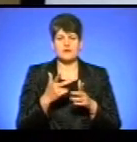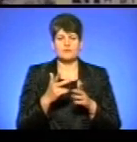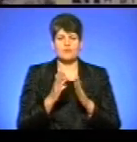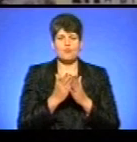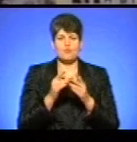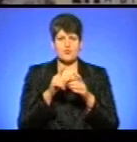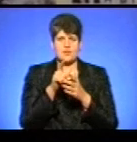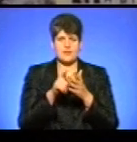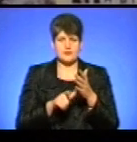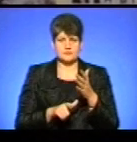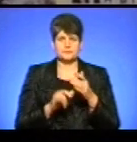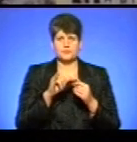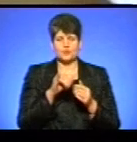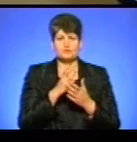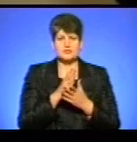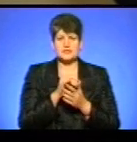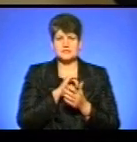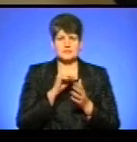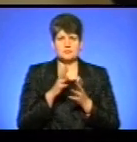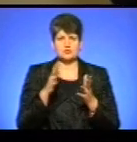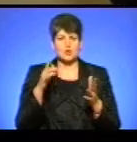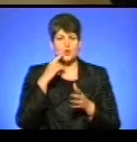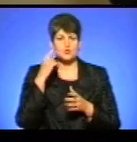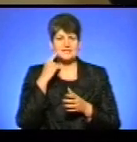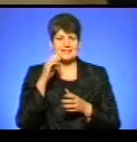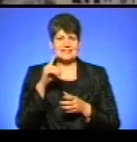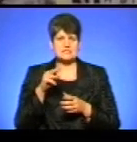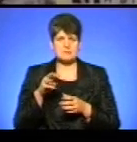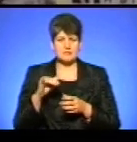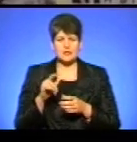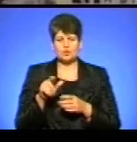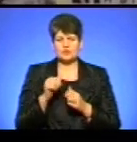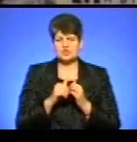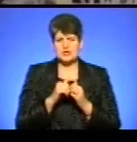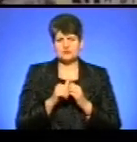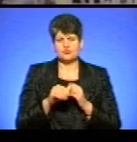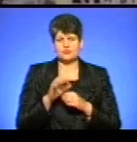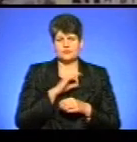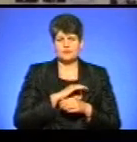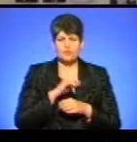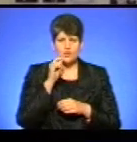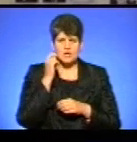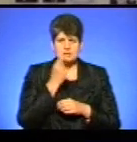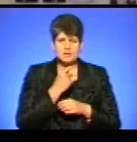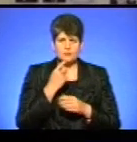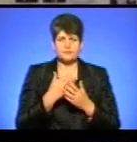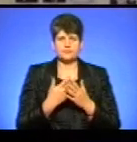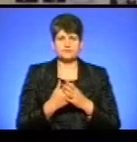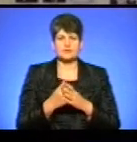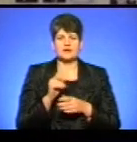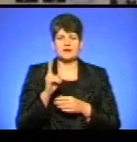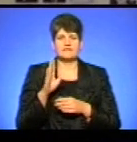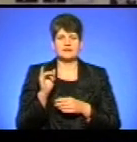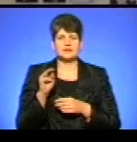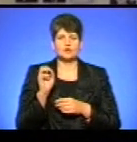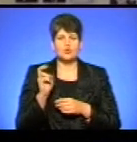буклет. У ньому є найпоширніші росизми, які люди часто вживають в українській мові. Наприклад, квиток і